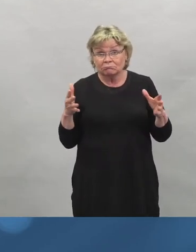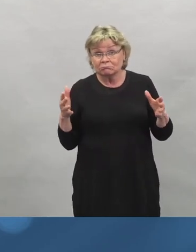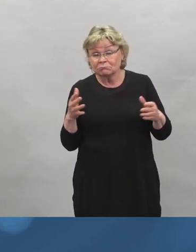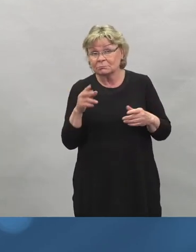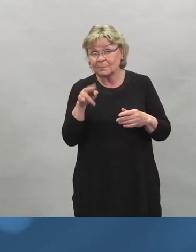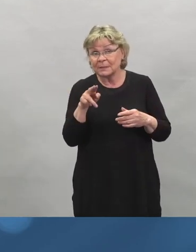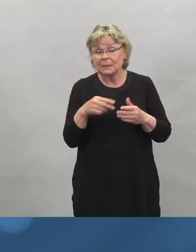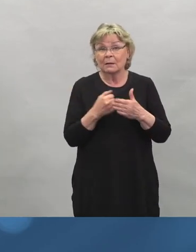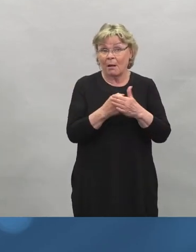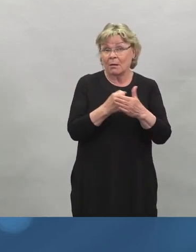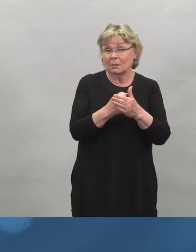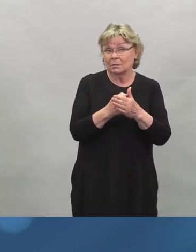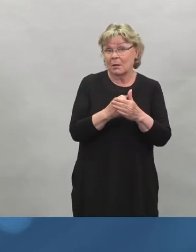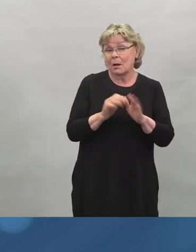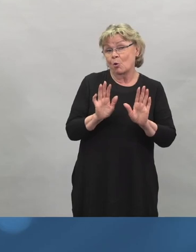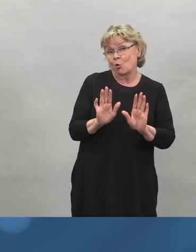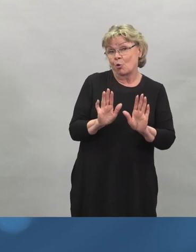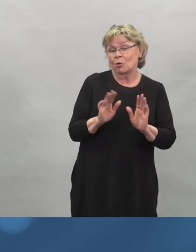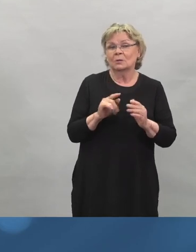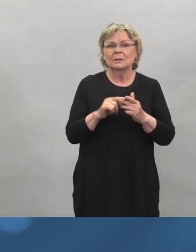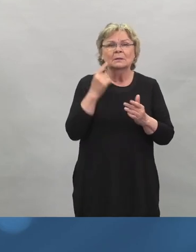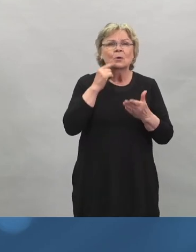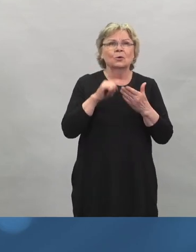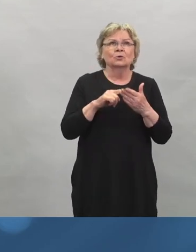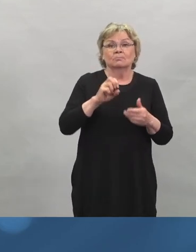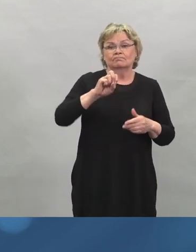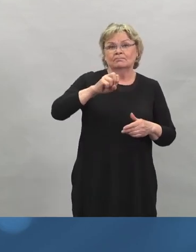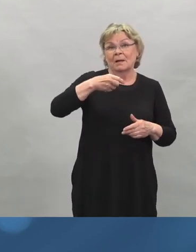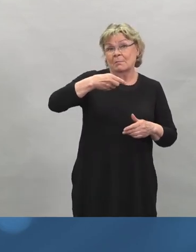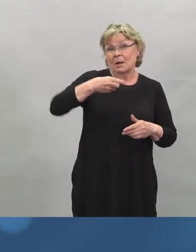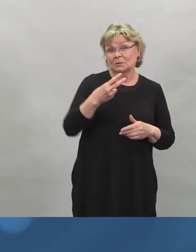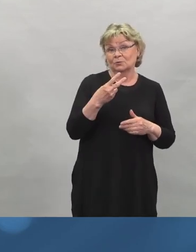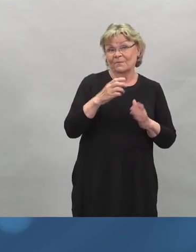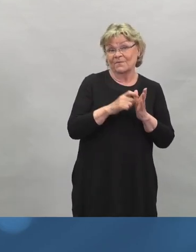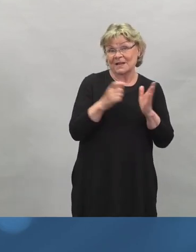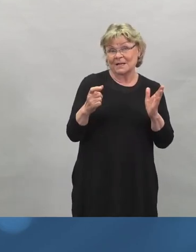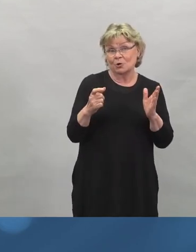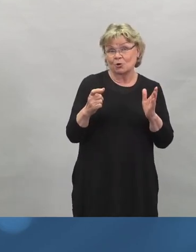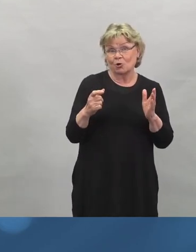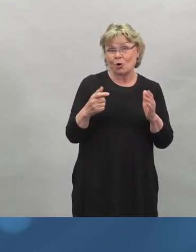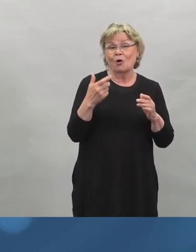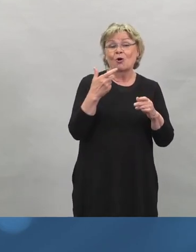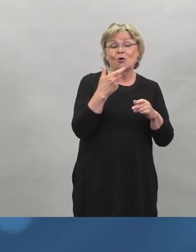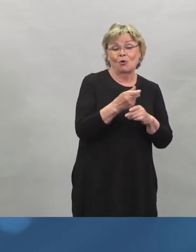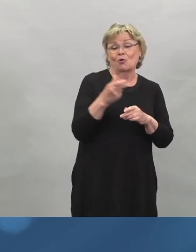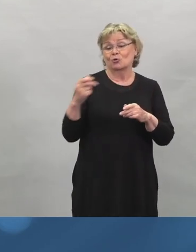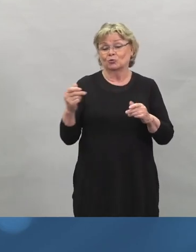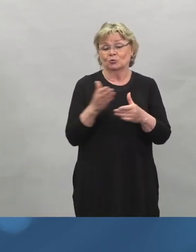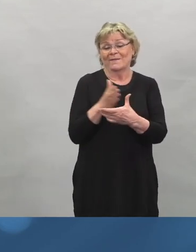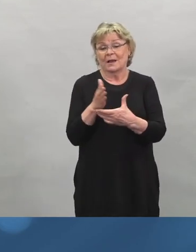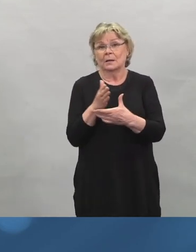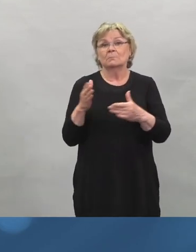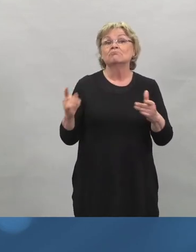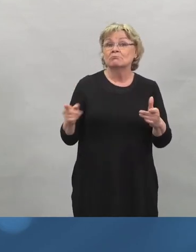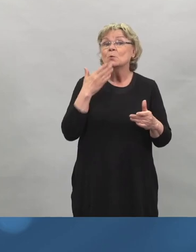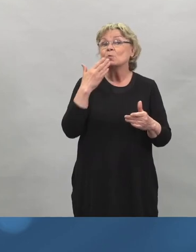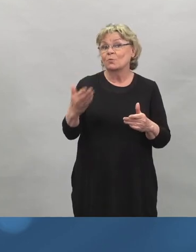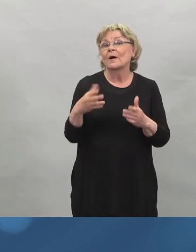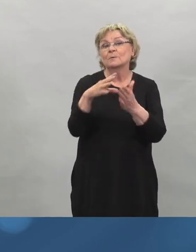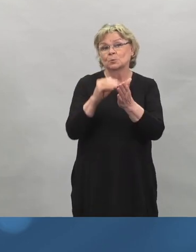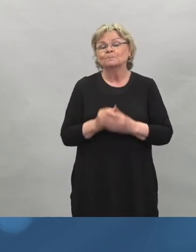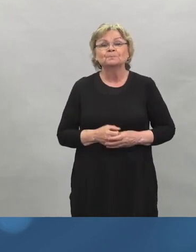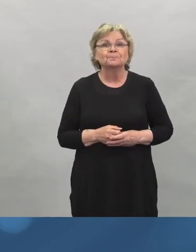Tämä kannattaa, joten tämä 12 viikon antoväli on osoittautunut erittäin hyväksi ratkaisuksi. Mutta on tietysti